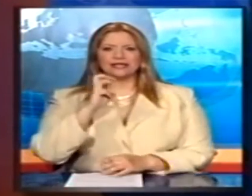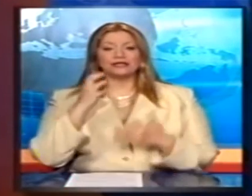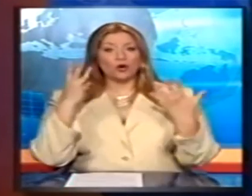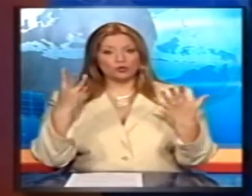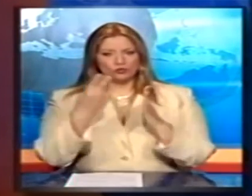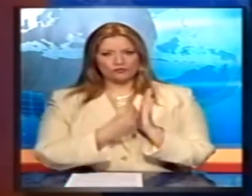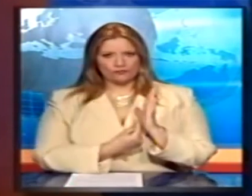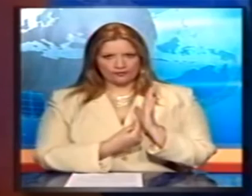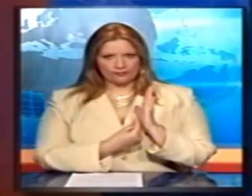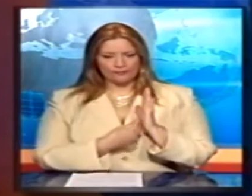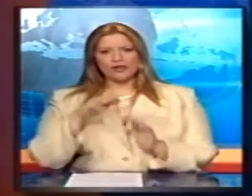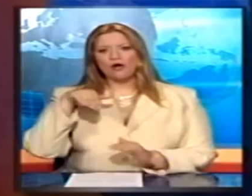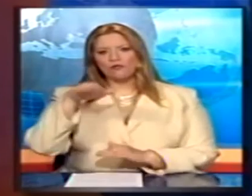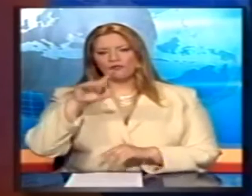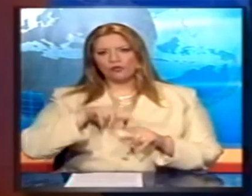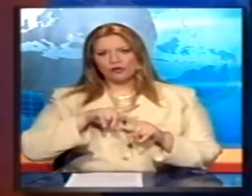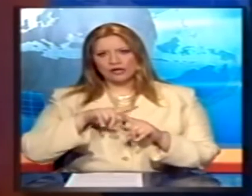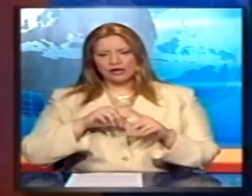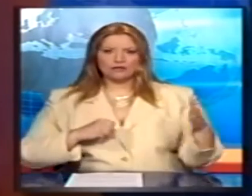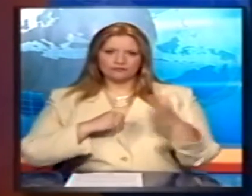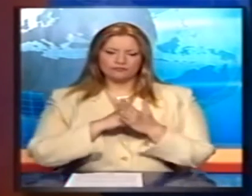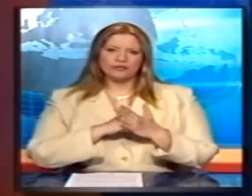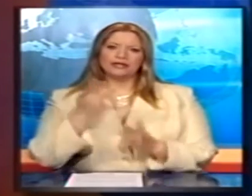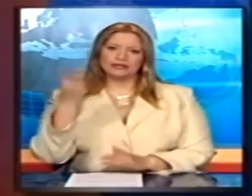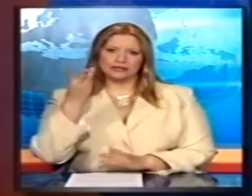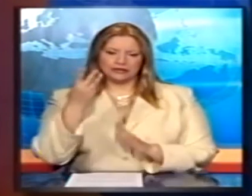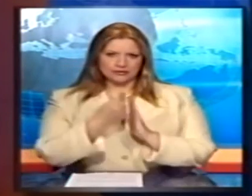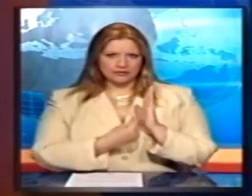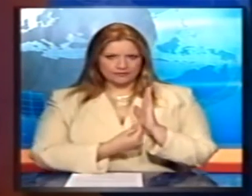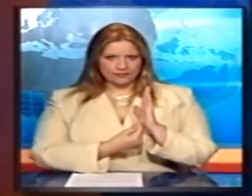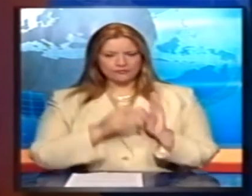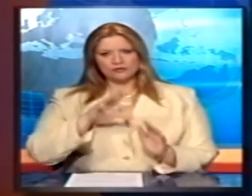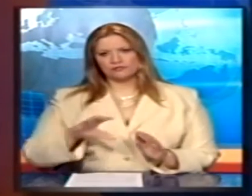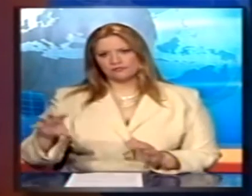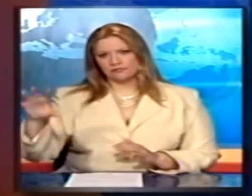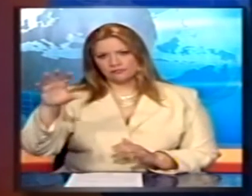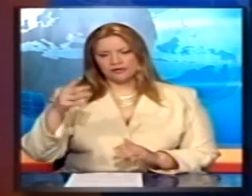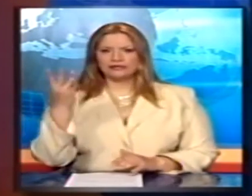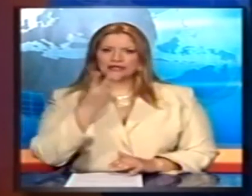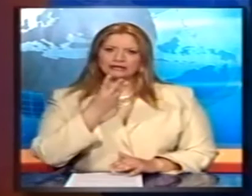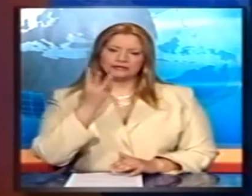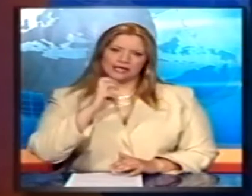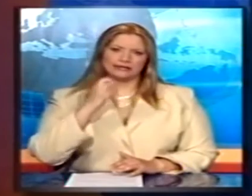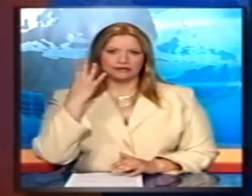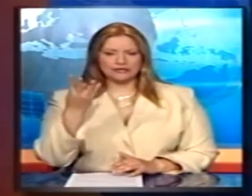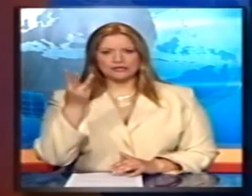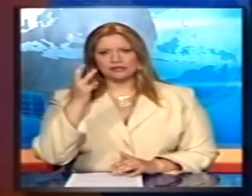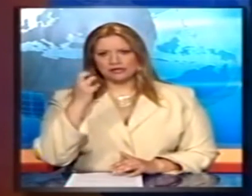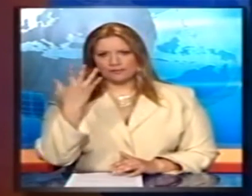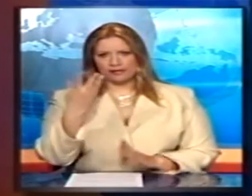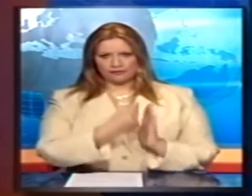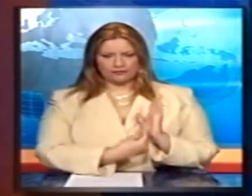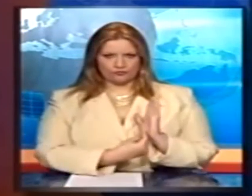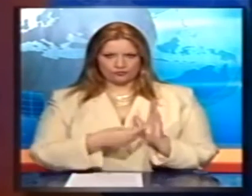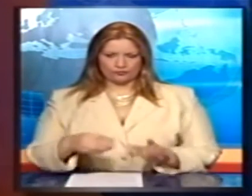βαθμούς Στα βόρεια όμως δεν θα ανέβει πάνω από τους 33 και στις υπόλοιπες περιοχές στους 34 με 35 βαθμούς Κελσίου